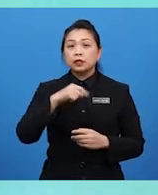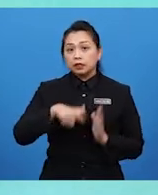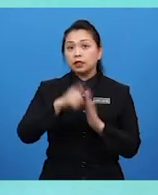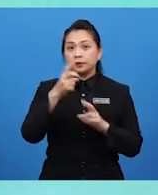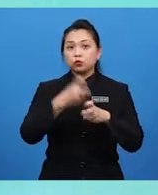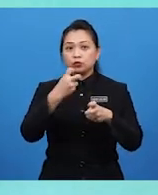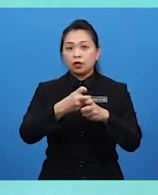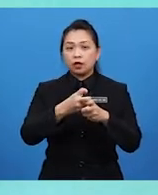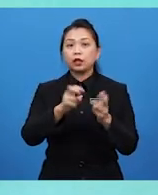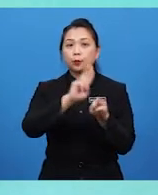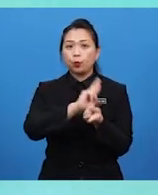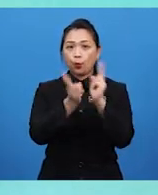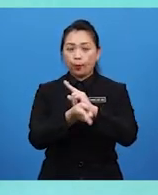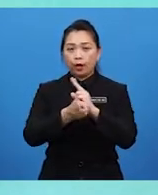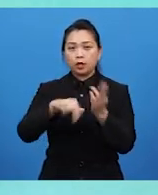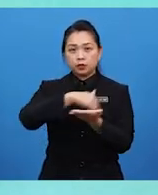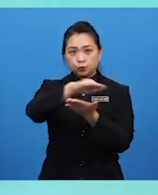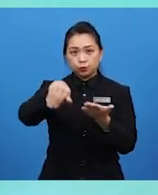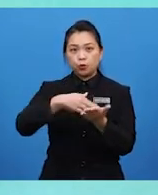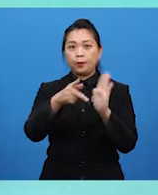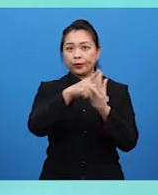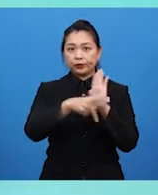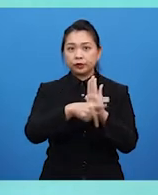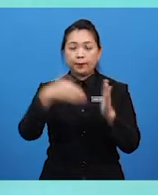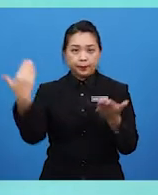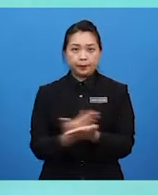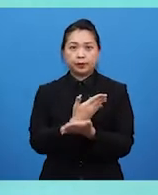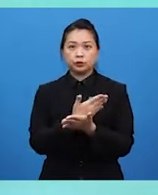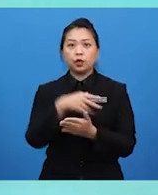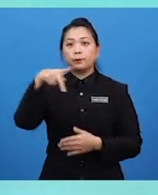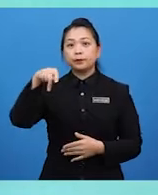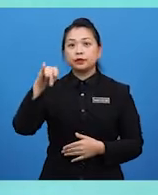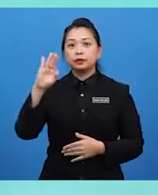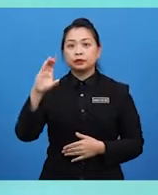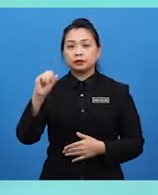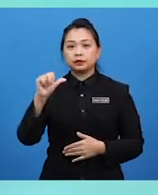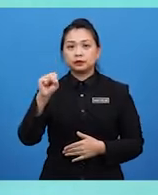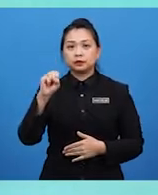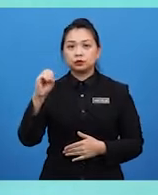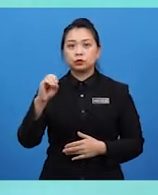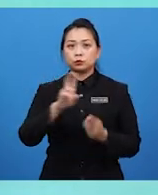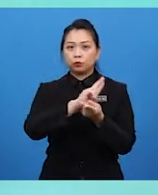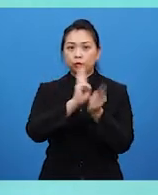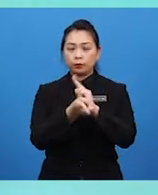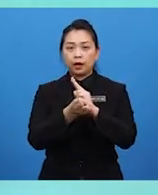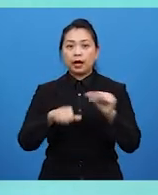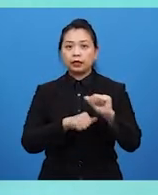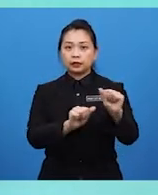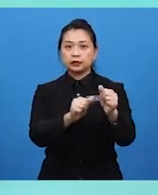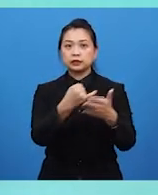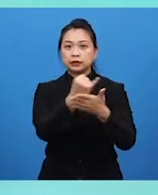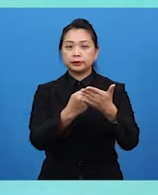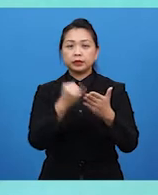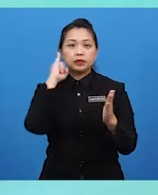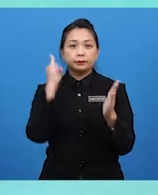Ia melibatkan perubahan keseluruhan suatu prinsip yang baru. Picasso merupakan aliran seni daripada imej syatan